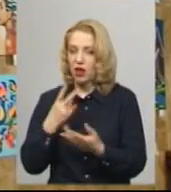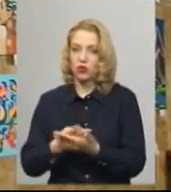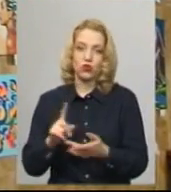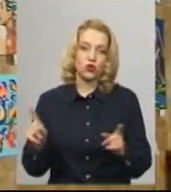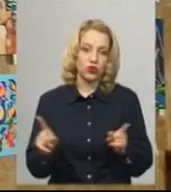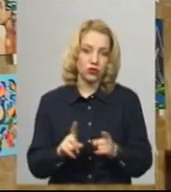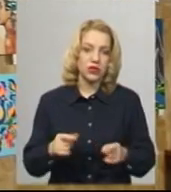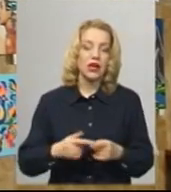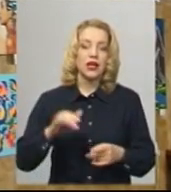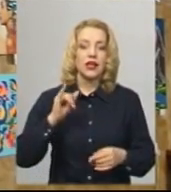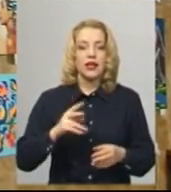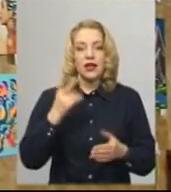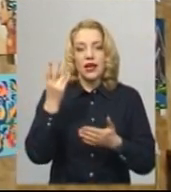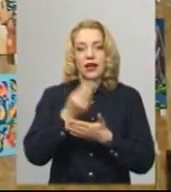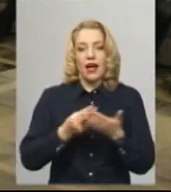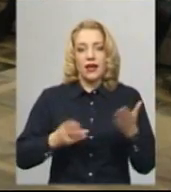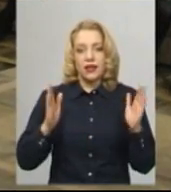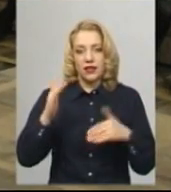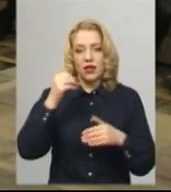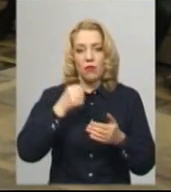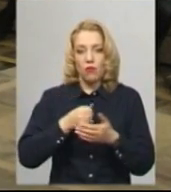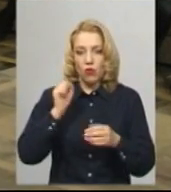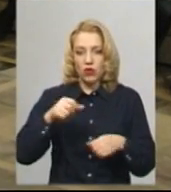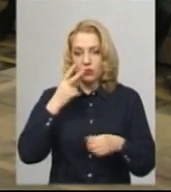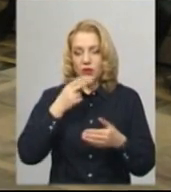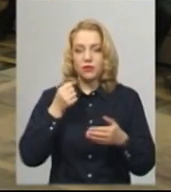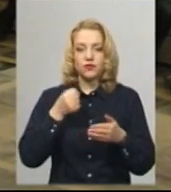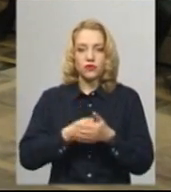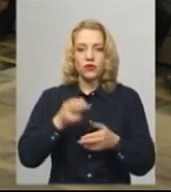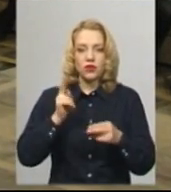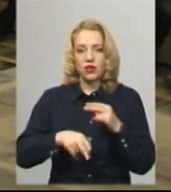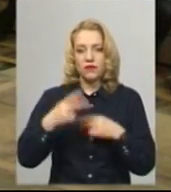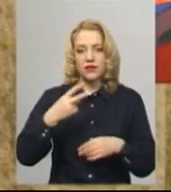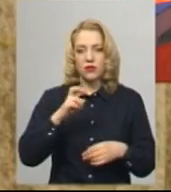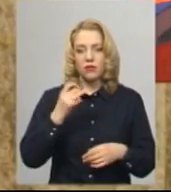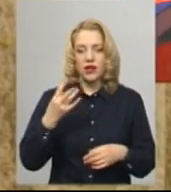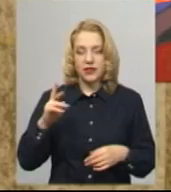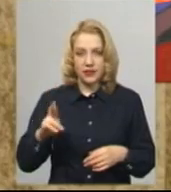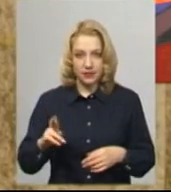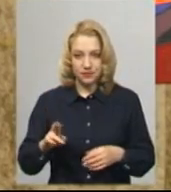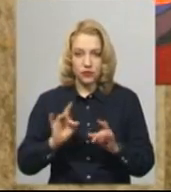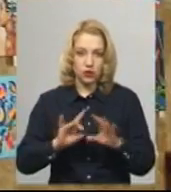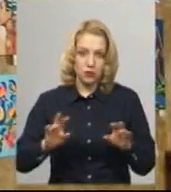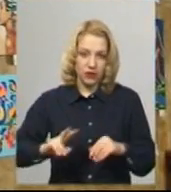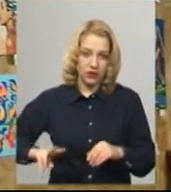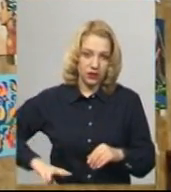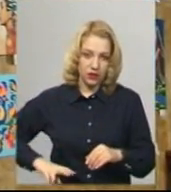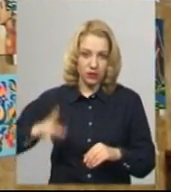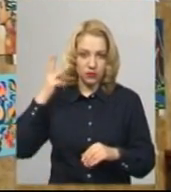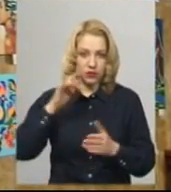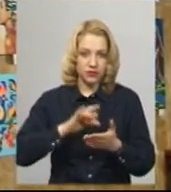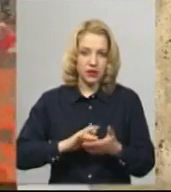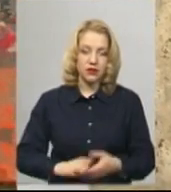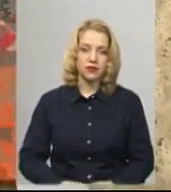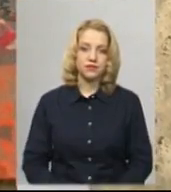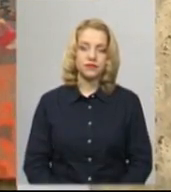Картини можна переглянути до кінця березня, розповідає продюсерка Хмельницької філії «Суспільного» ЮА «Поділля» Любов Тімкова. Анастасія Збродва, Катерина Шевчук,